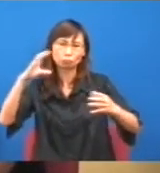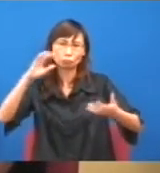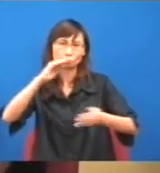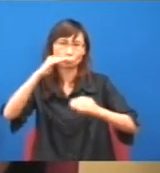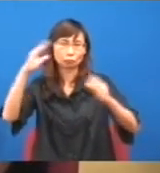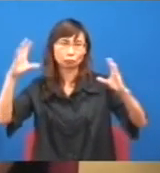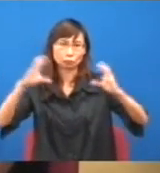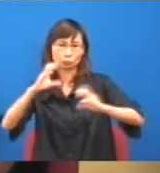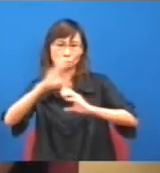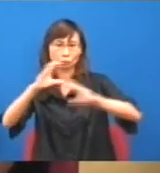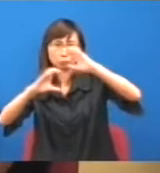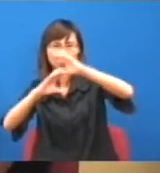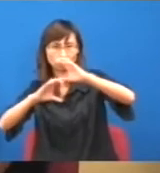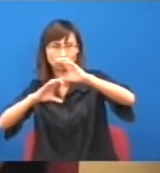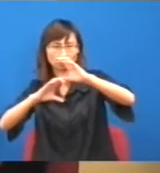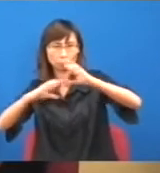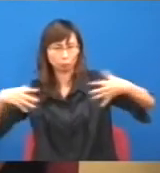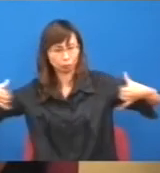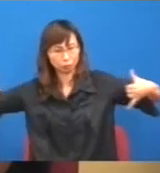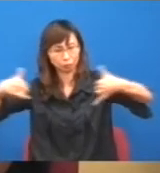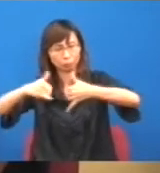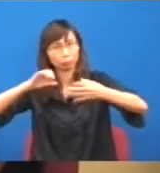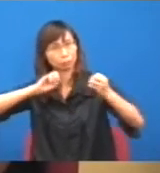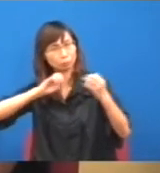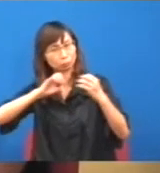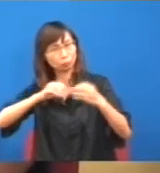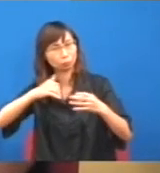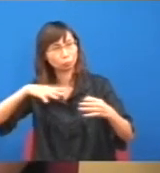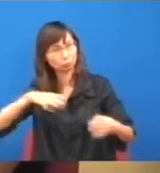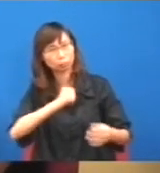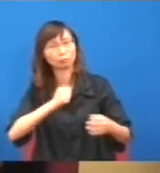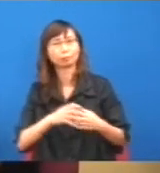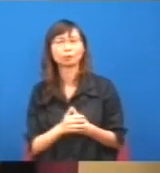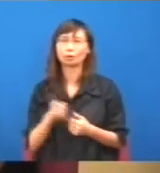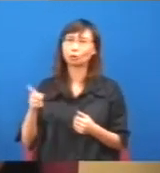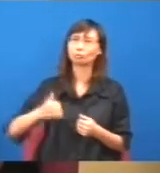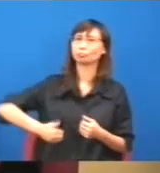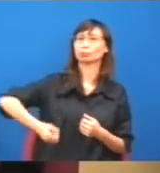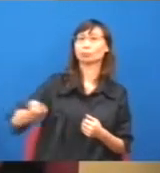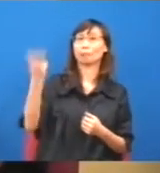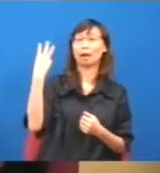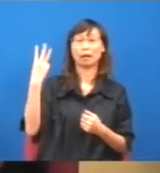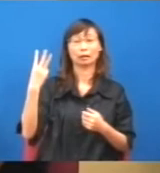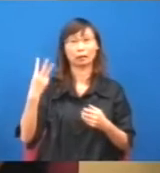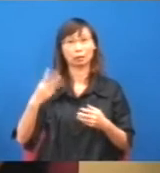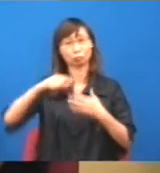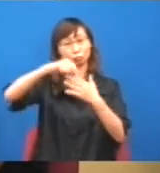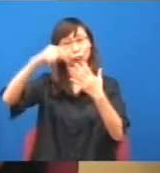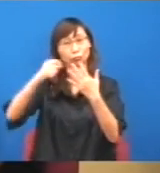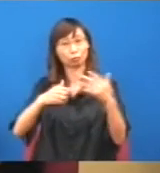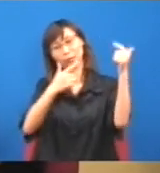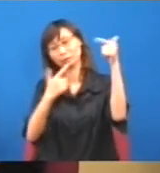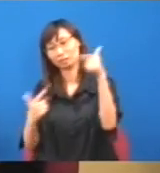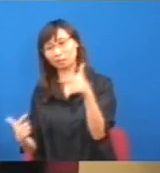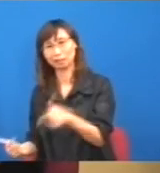即是甚麼呢,當然他贏了選舉,當自己沒有講過這些話,繼續都是衰下去,但是,